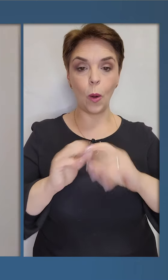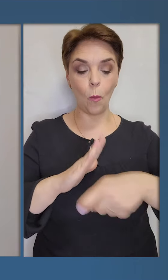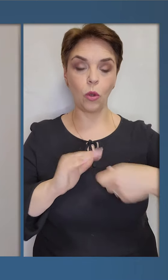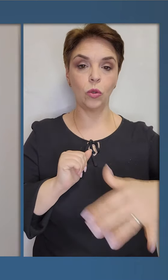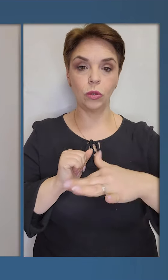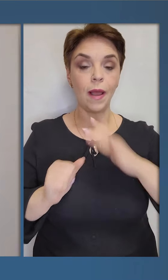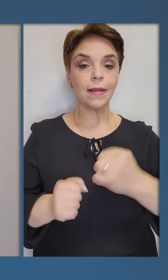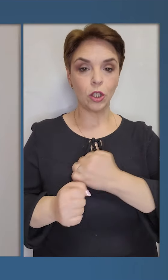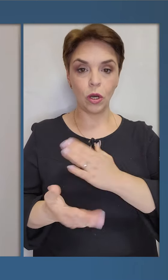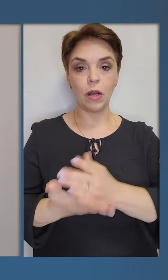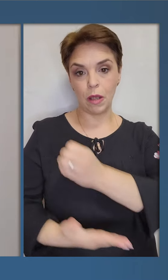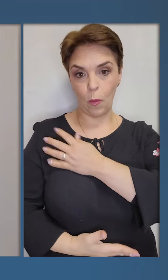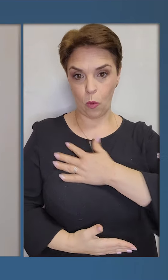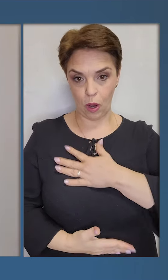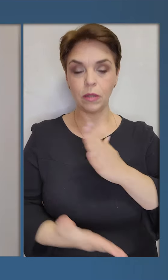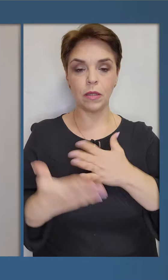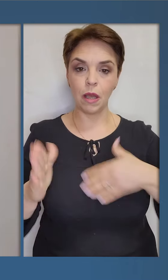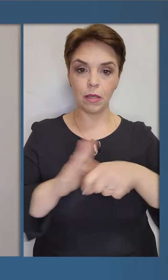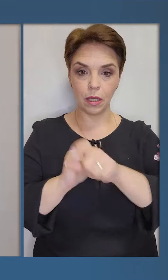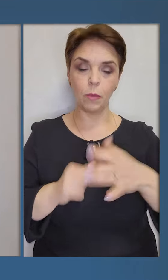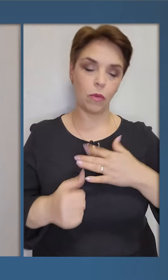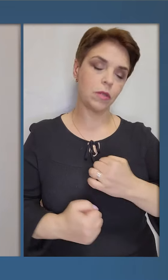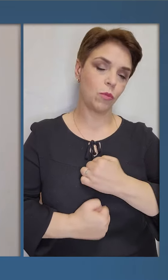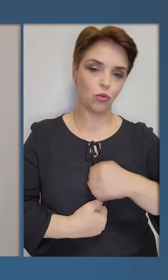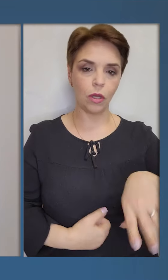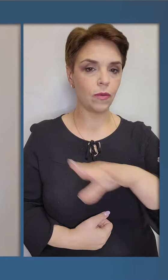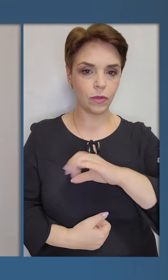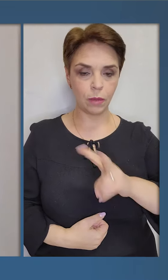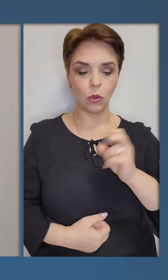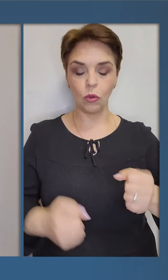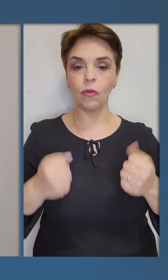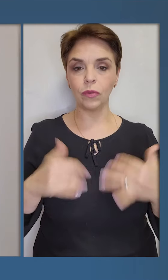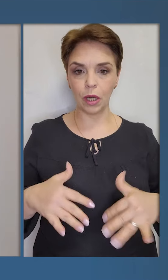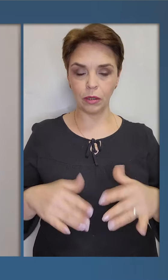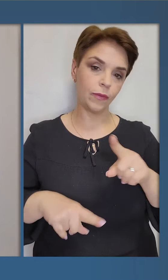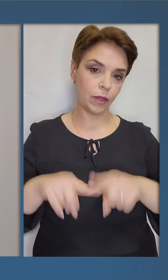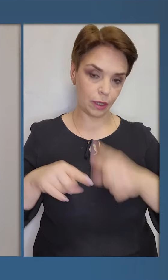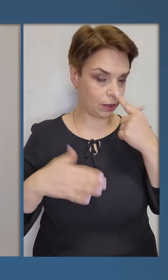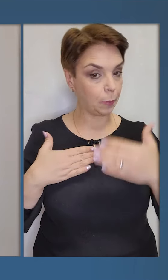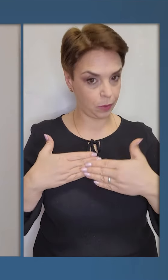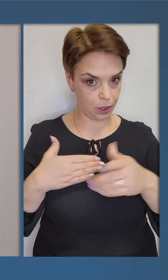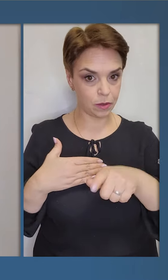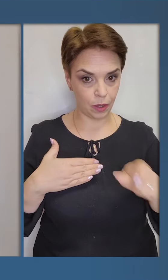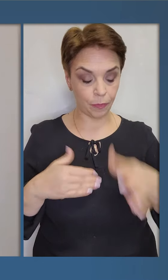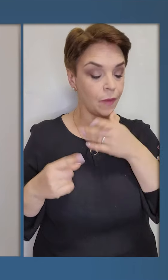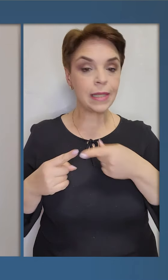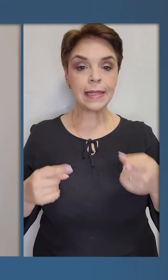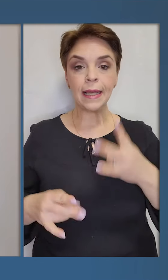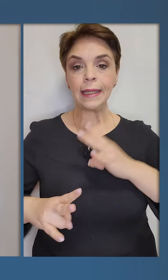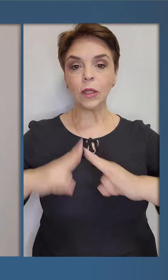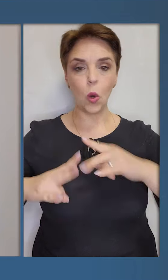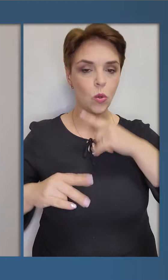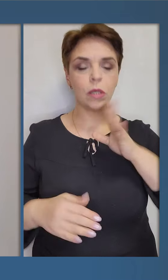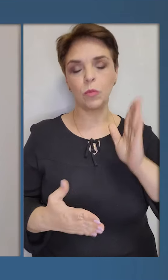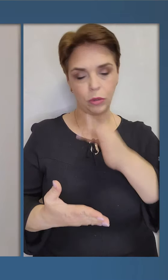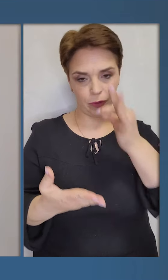удари по Донеччині, на жаль, є поранені, є загиблі мої співчуття усім, хто традив рідних, близьких. За